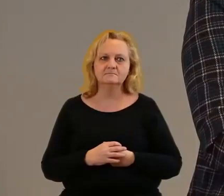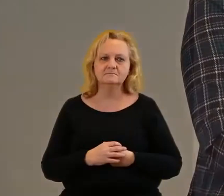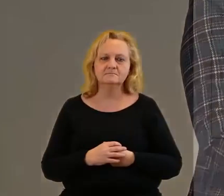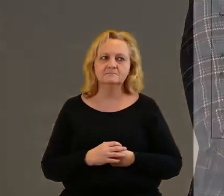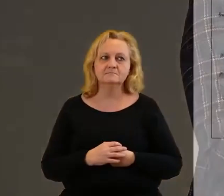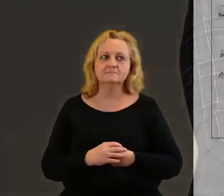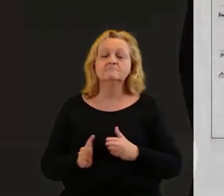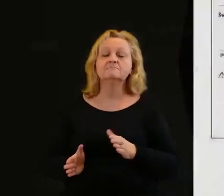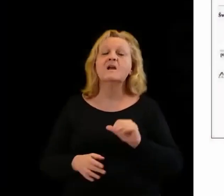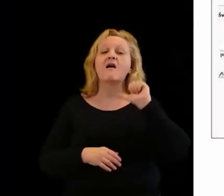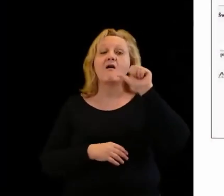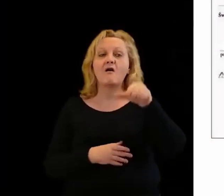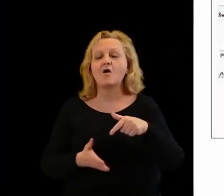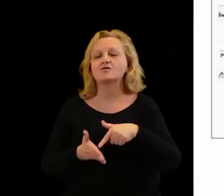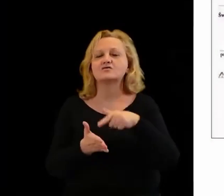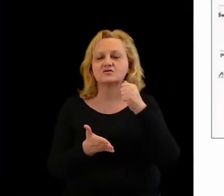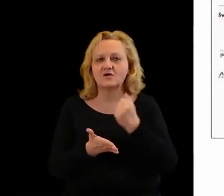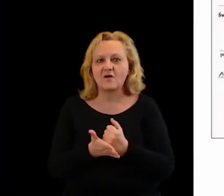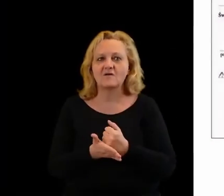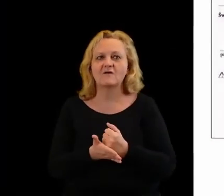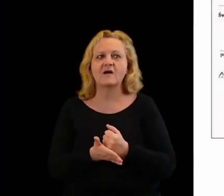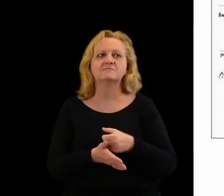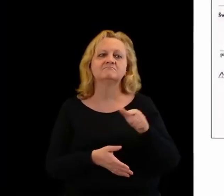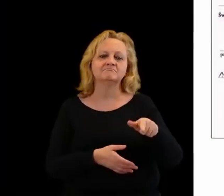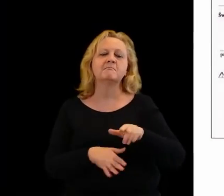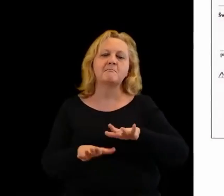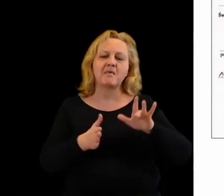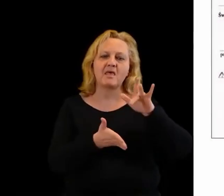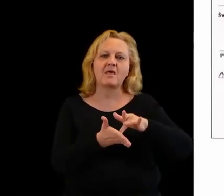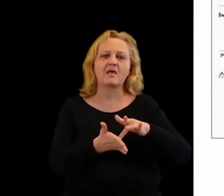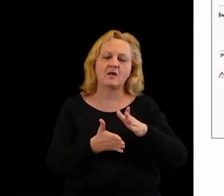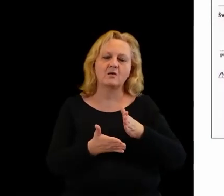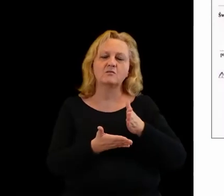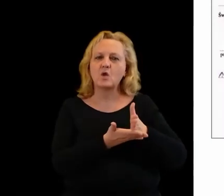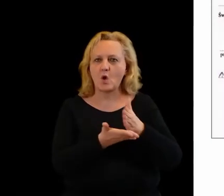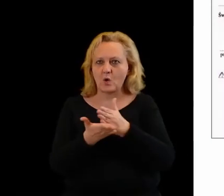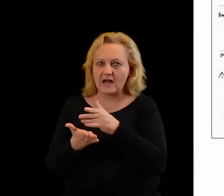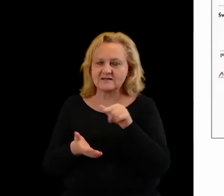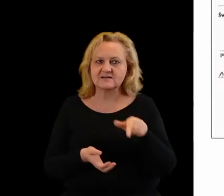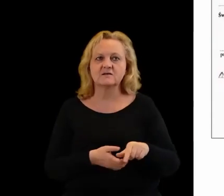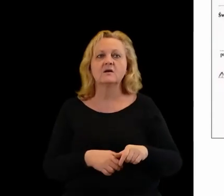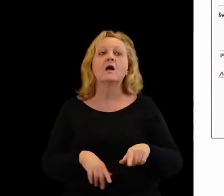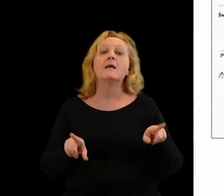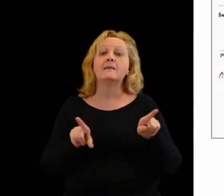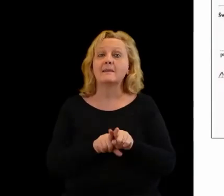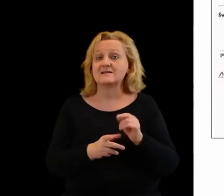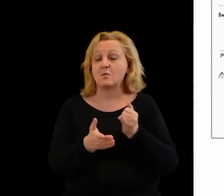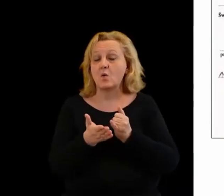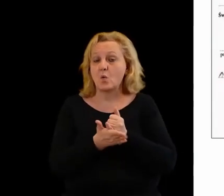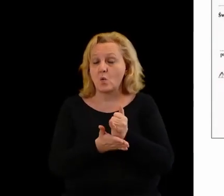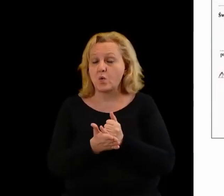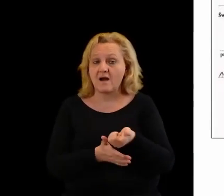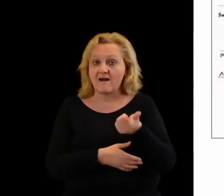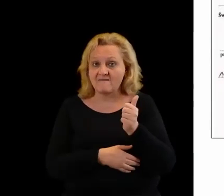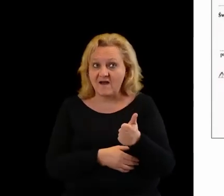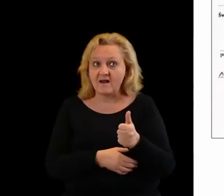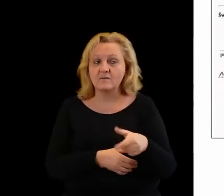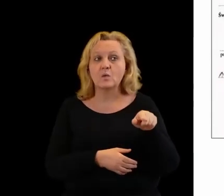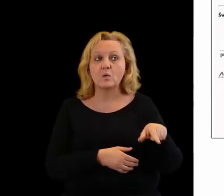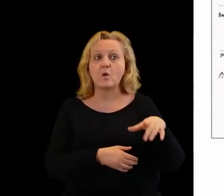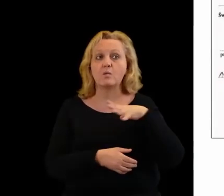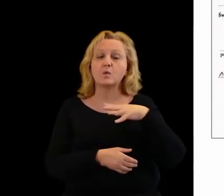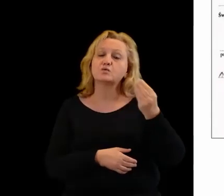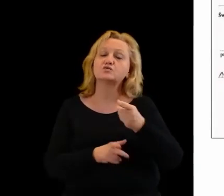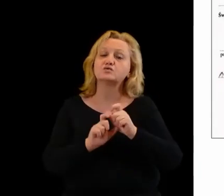Kolejny rok to znowu punkt doradztwa. Znowu kursy kwalifikacyjne. To były